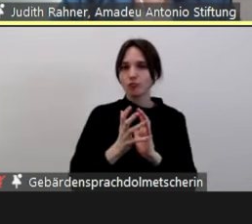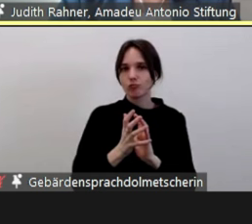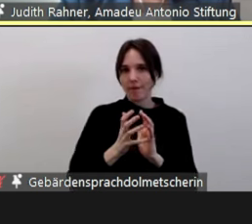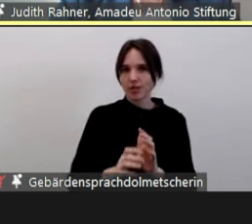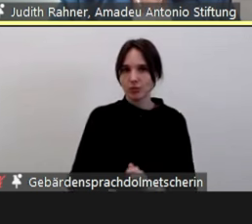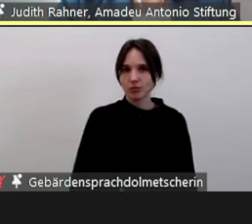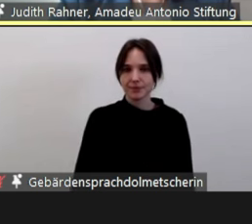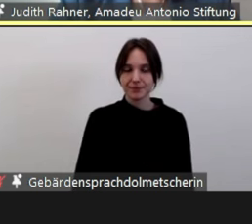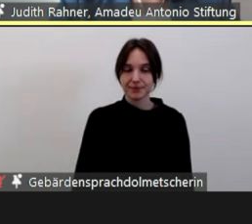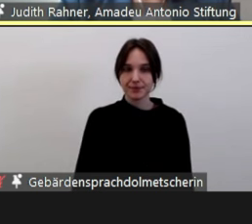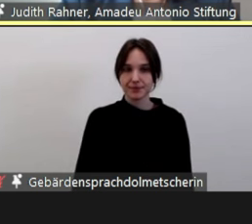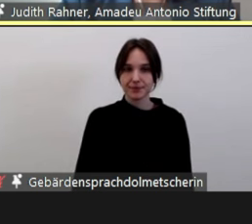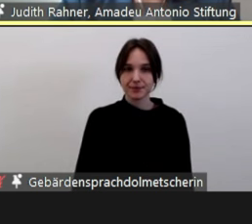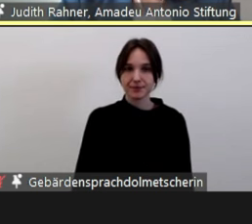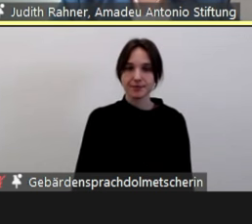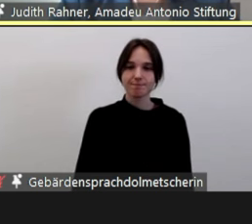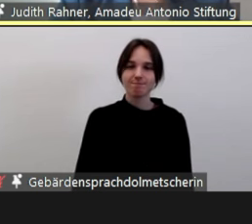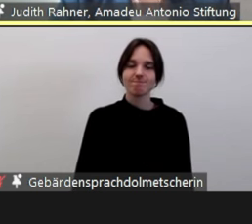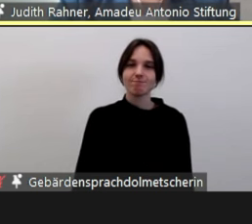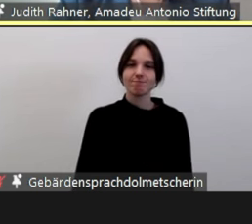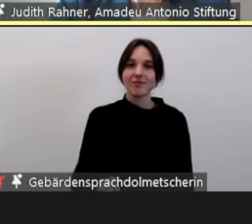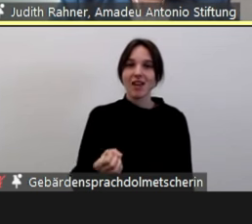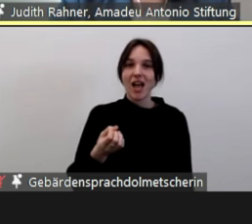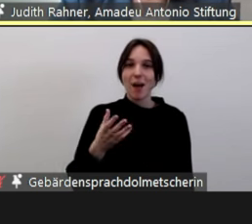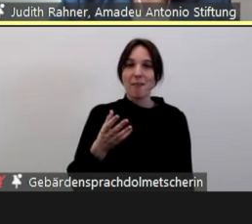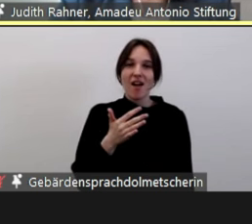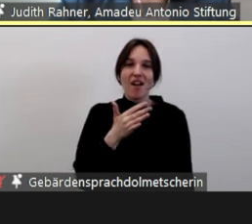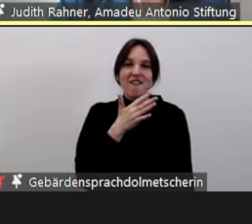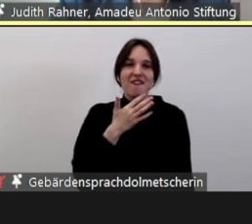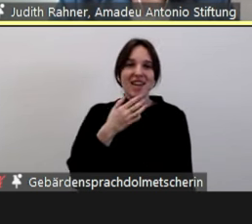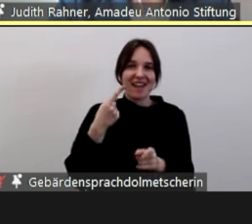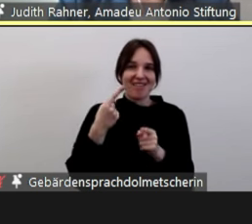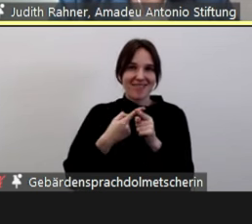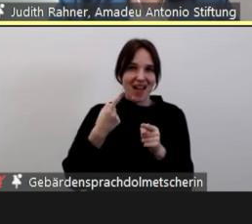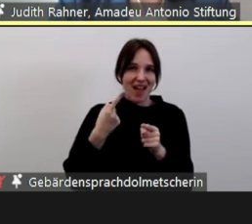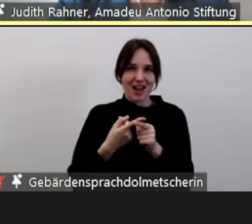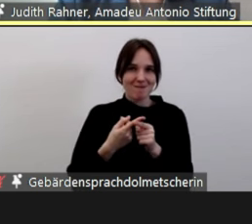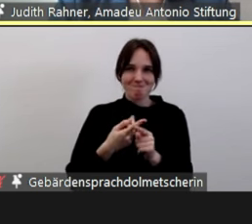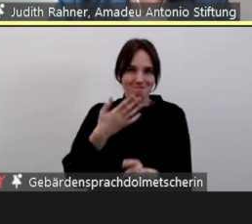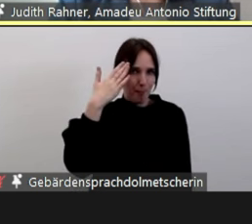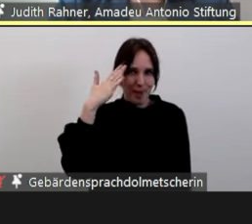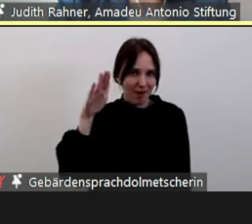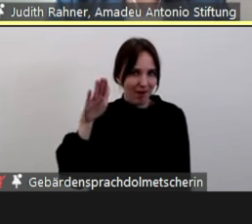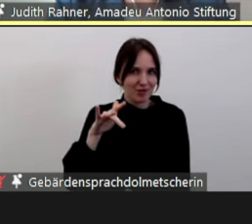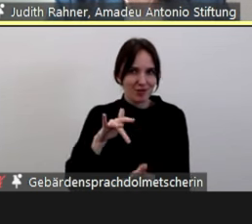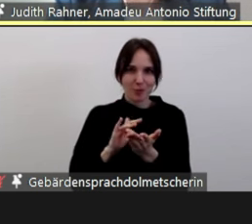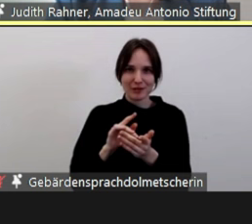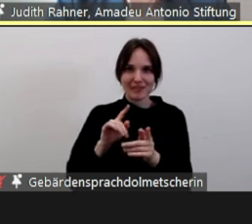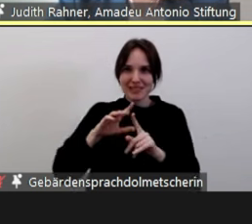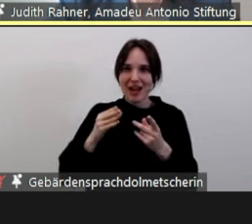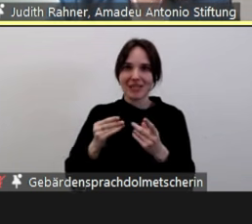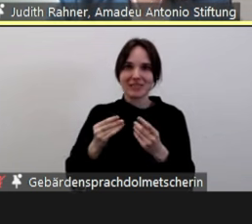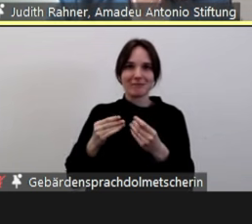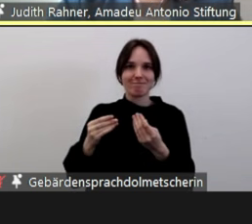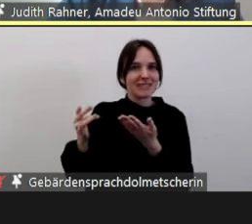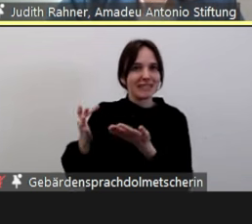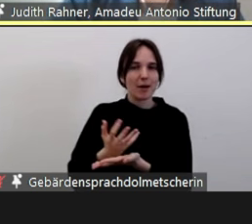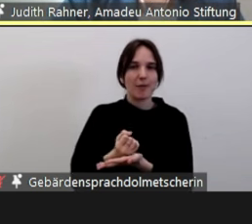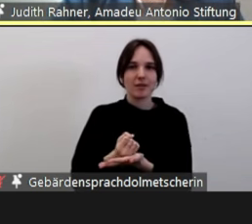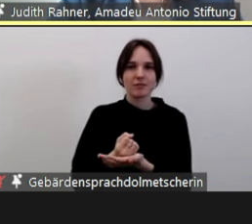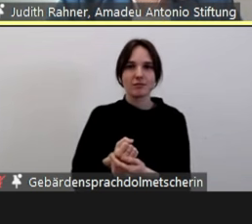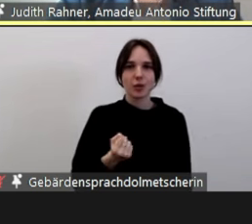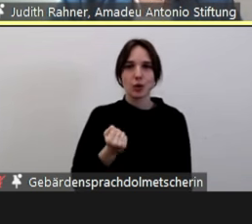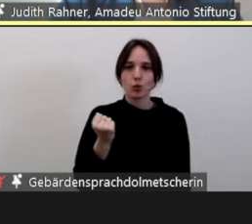Es gibt ein riesengroßes Dunkelfeld. Jetzt kann man irgendwie sagen, das habe ich auch schon von Leuten wie Dorothee Bär gehört, das, was ich sehr dramatisch finde,